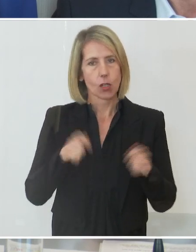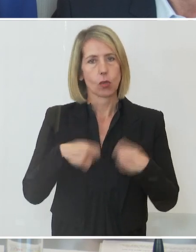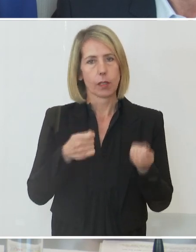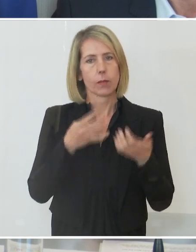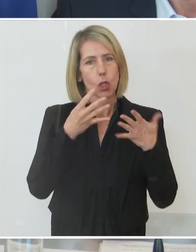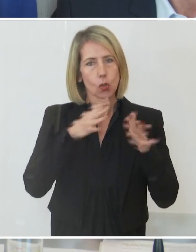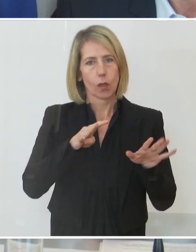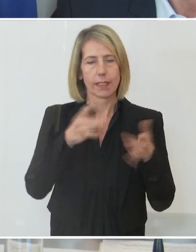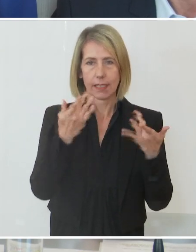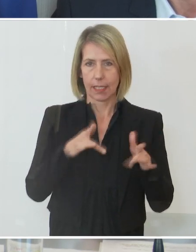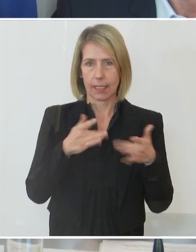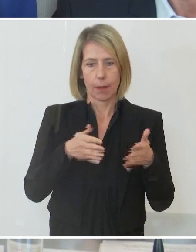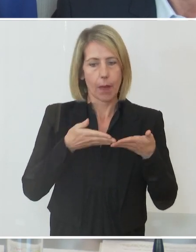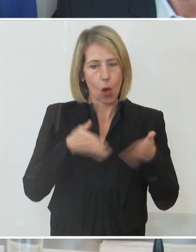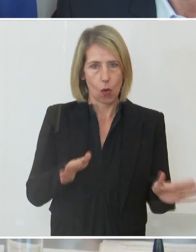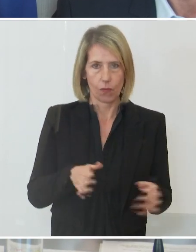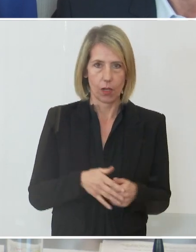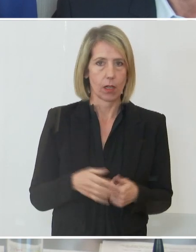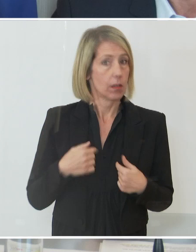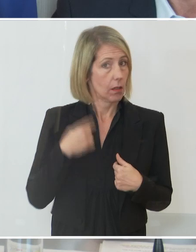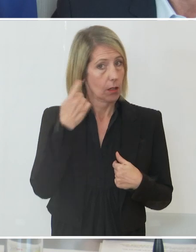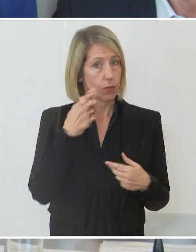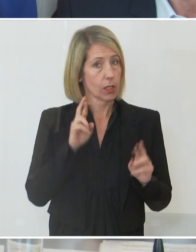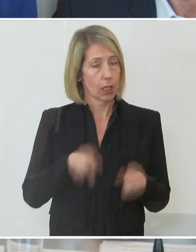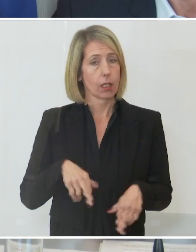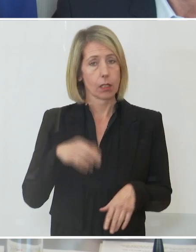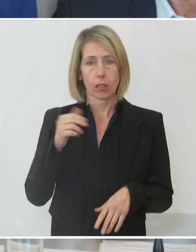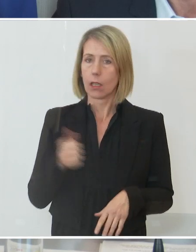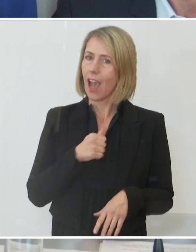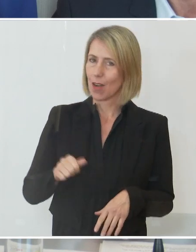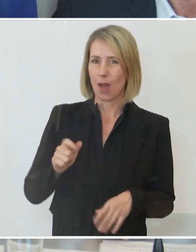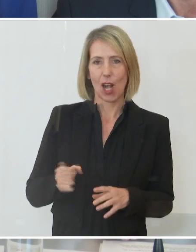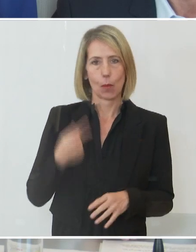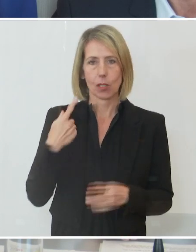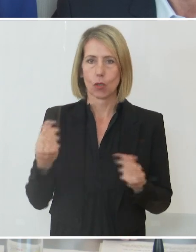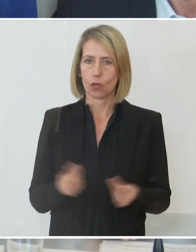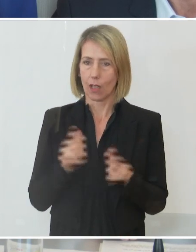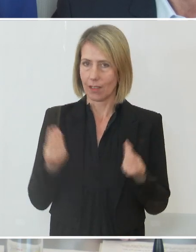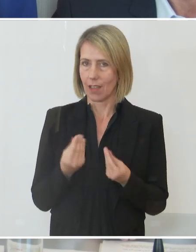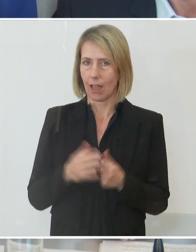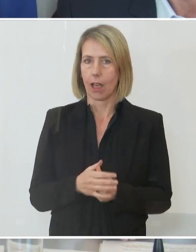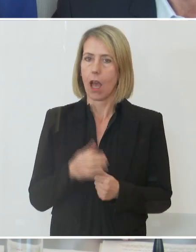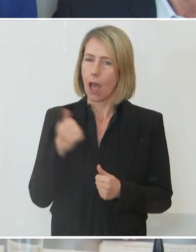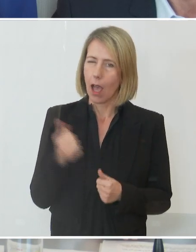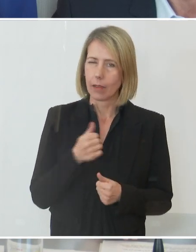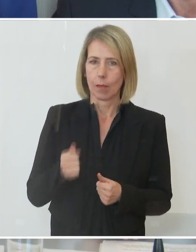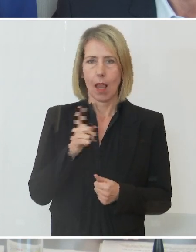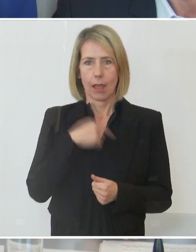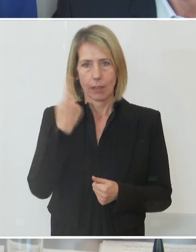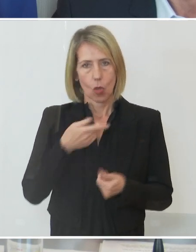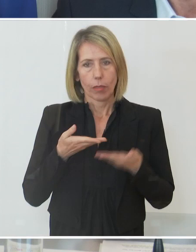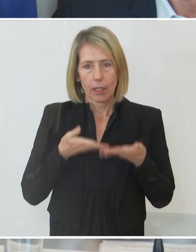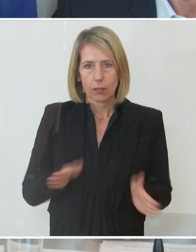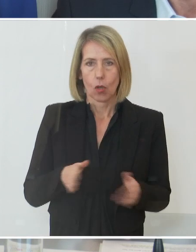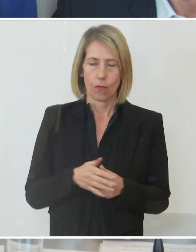Dezember zu öffnen. Ich halte es richtig, als einmaliges Ereignis, als einmalige Sonntagsöffnung, um den station